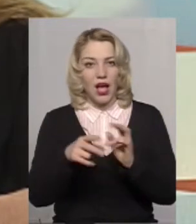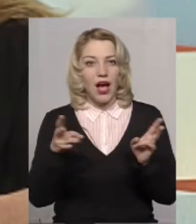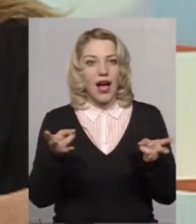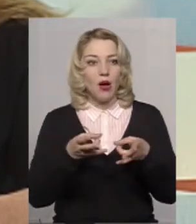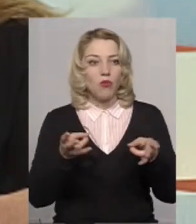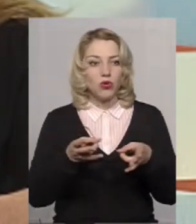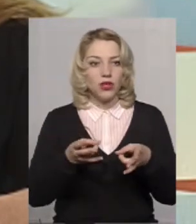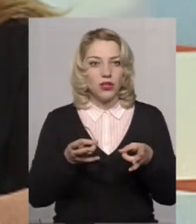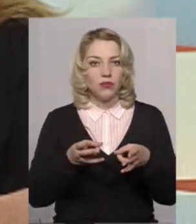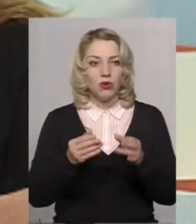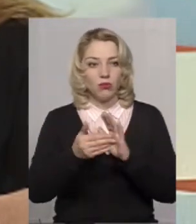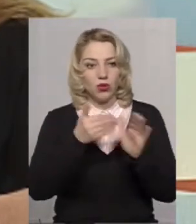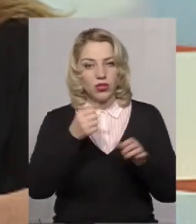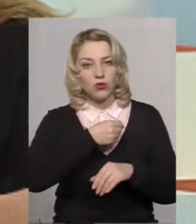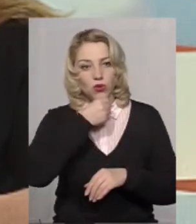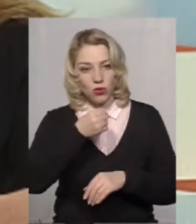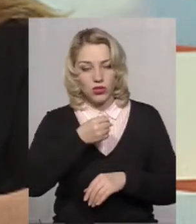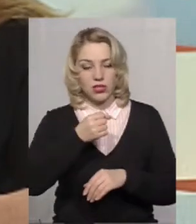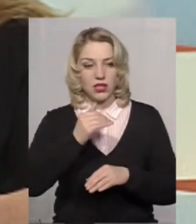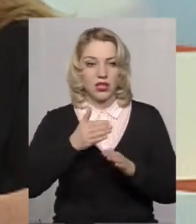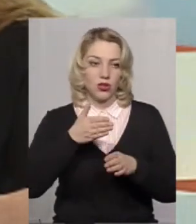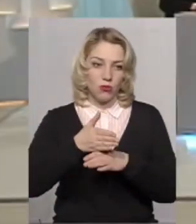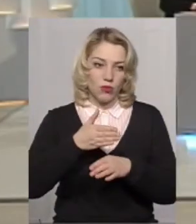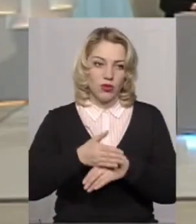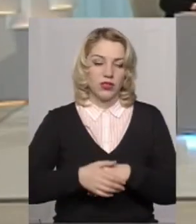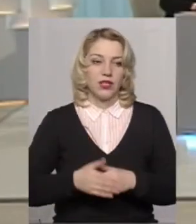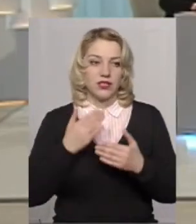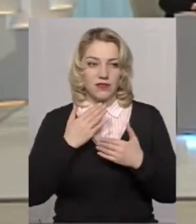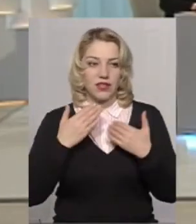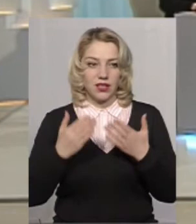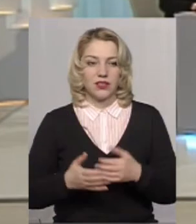потрібно покликати дорослих, допомогти. Дозвертатися.